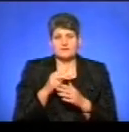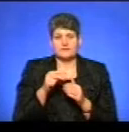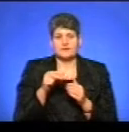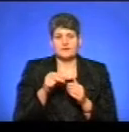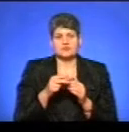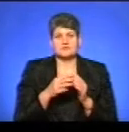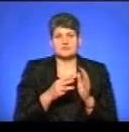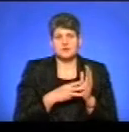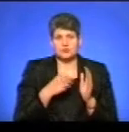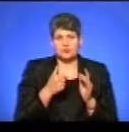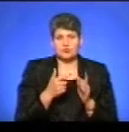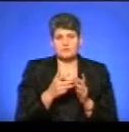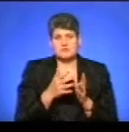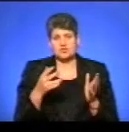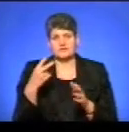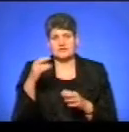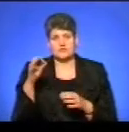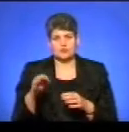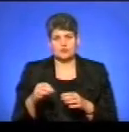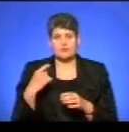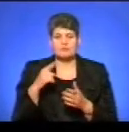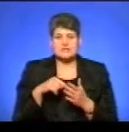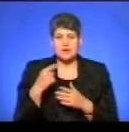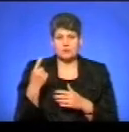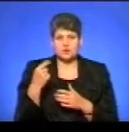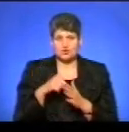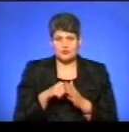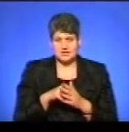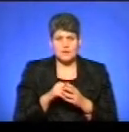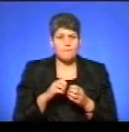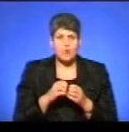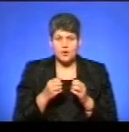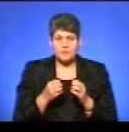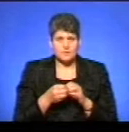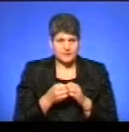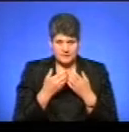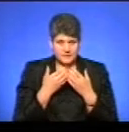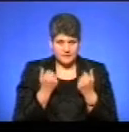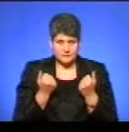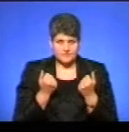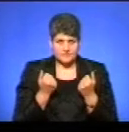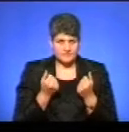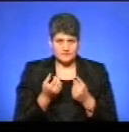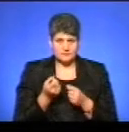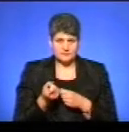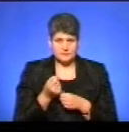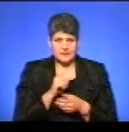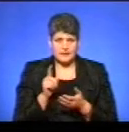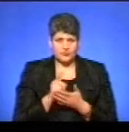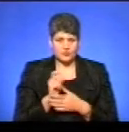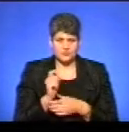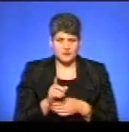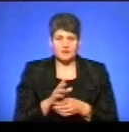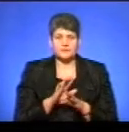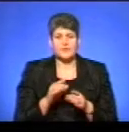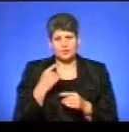більше 20% по містах обласного значення освітньої субвенції. Ми думаємо, що таким чином